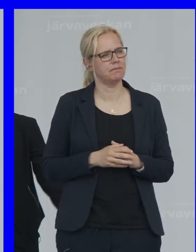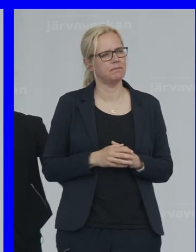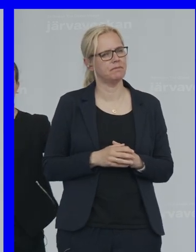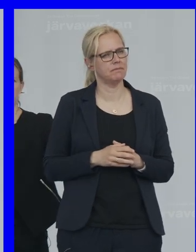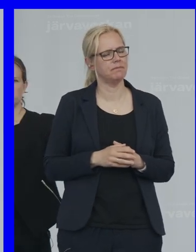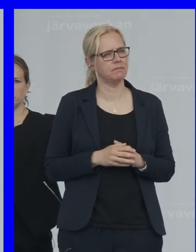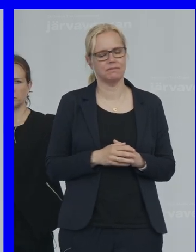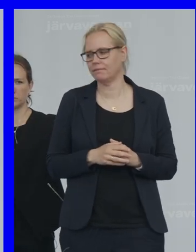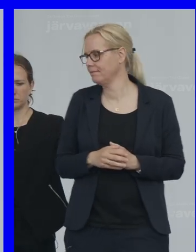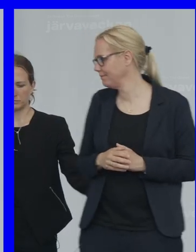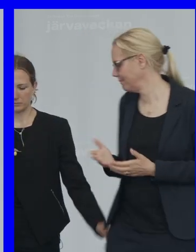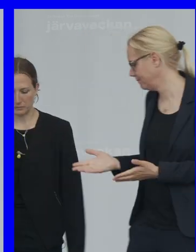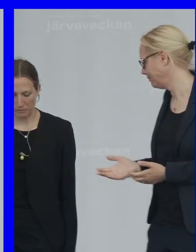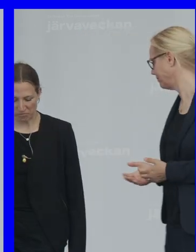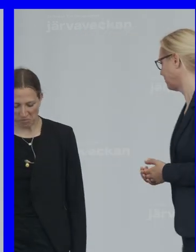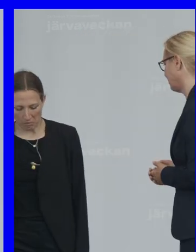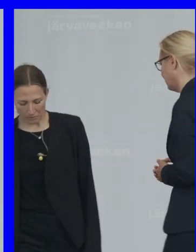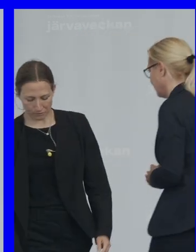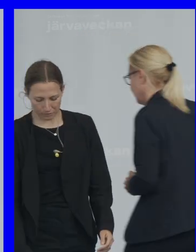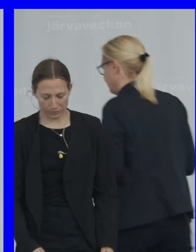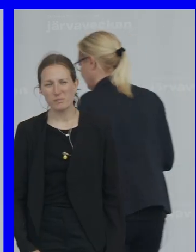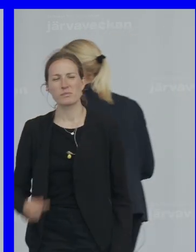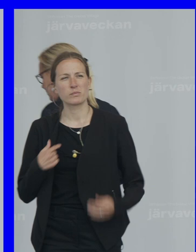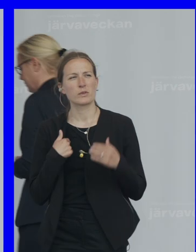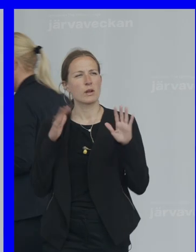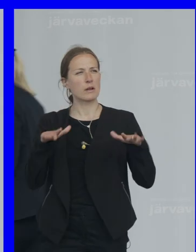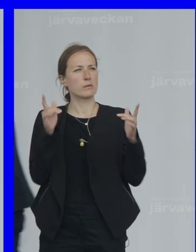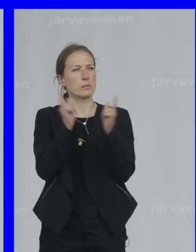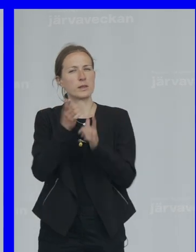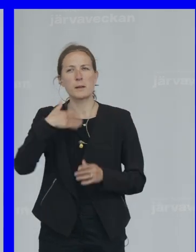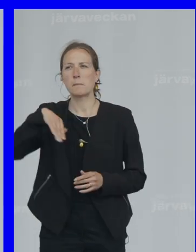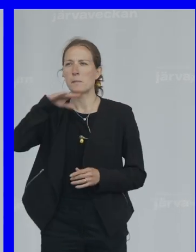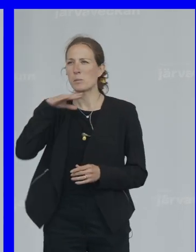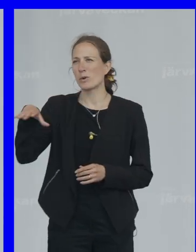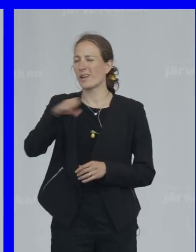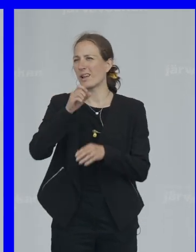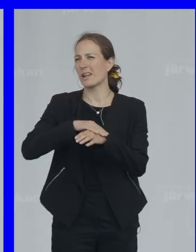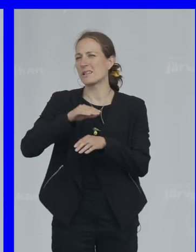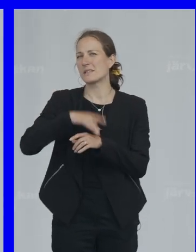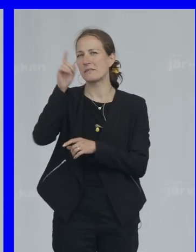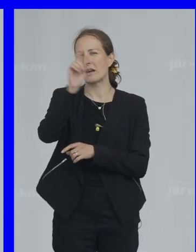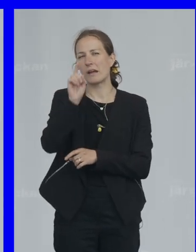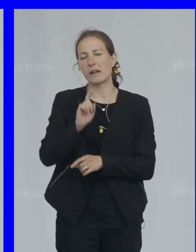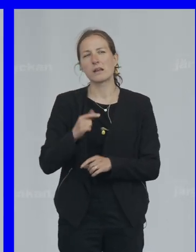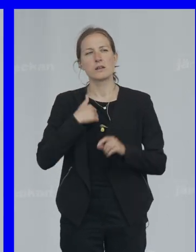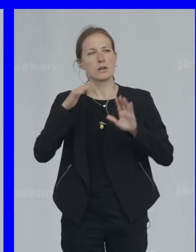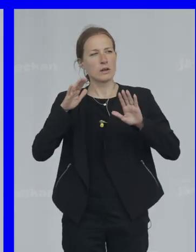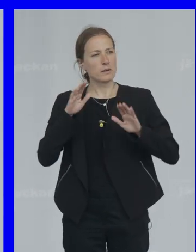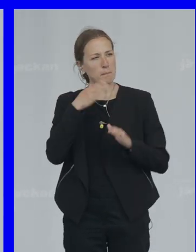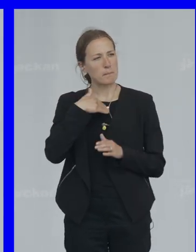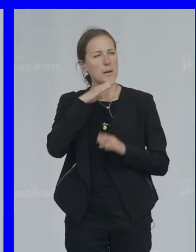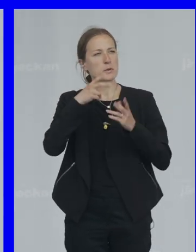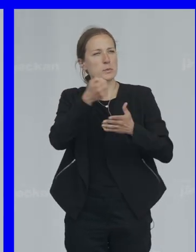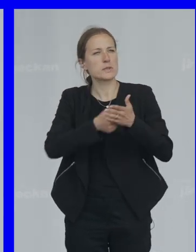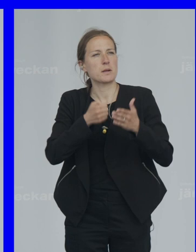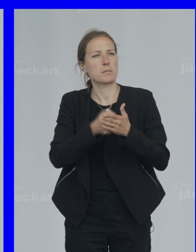Jag har mött Mammor I hela landet Mammor som kämpar För att deras barn Ska